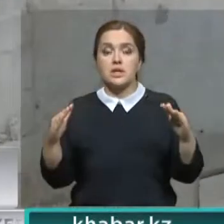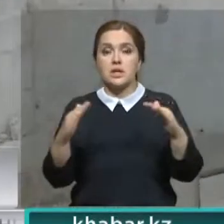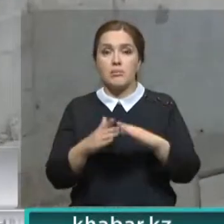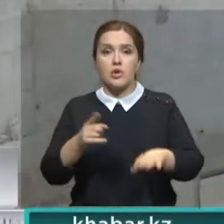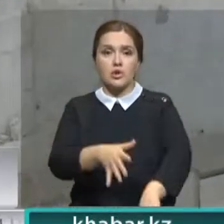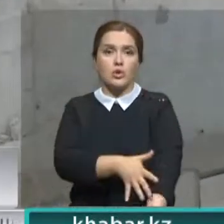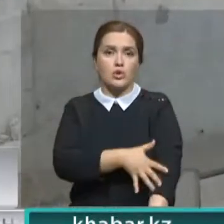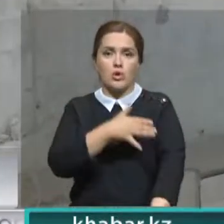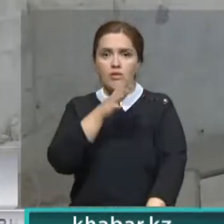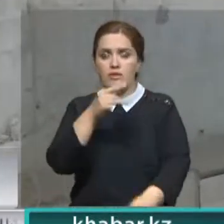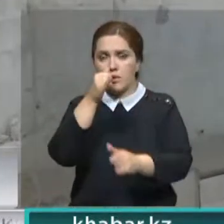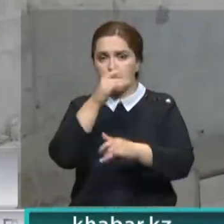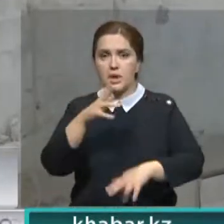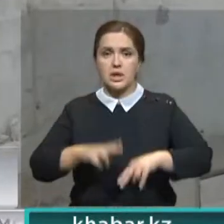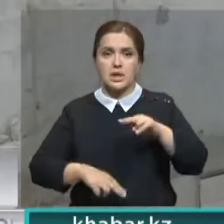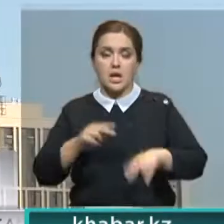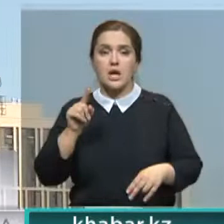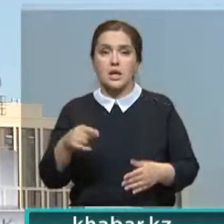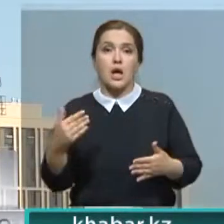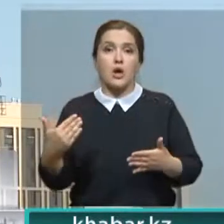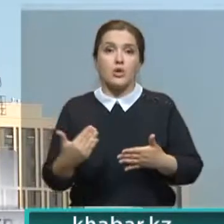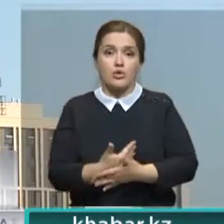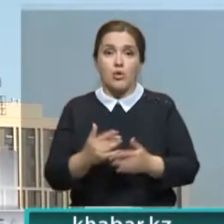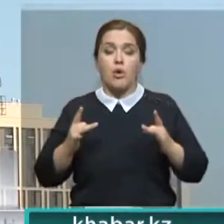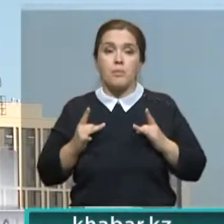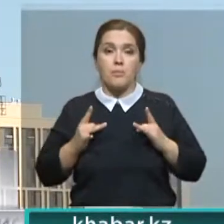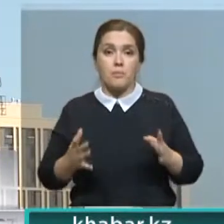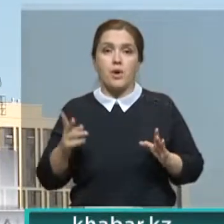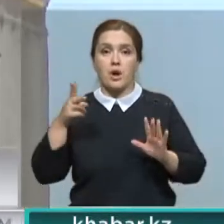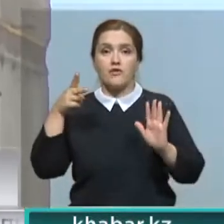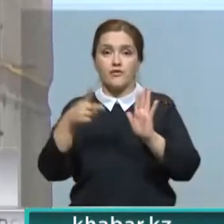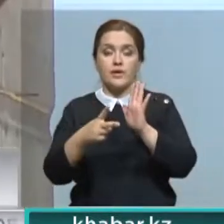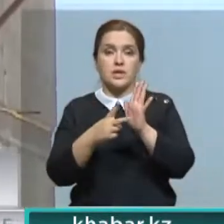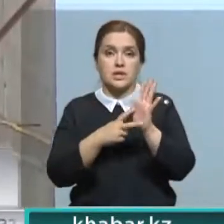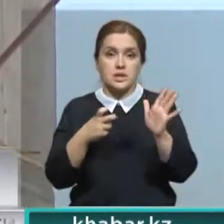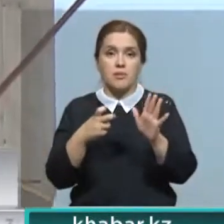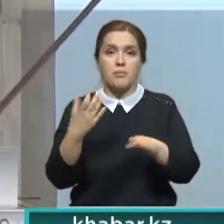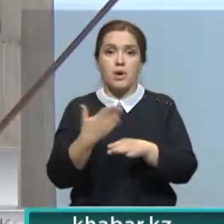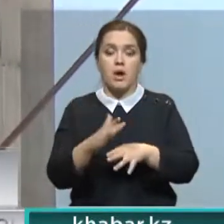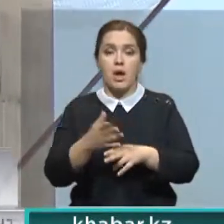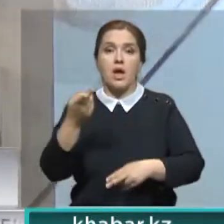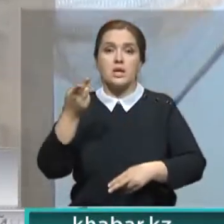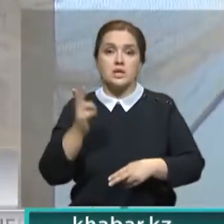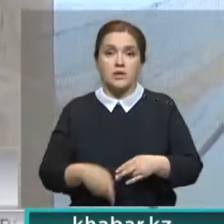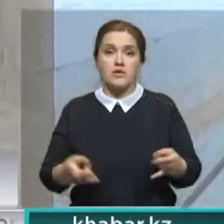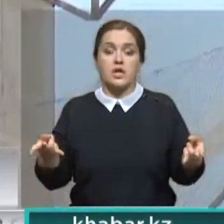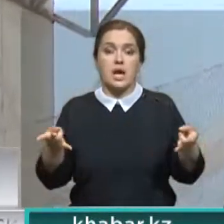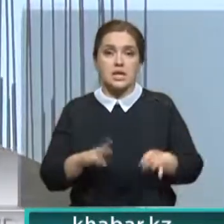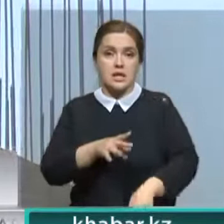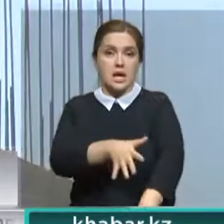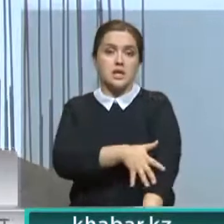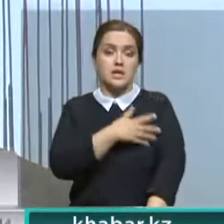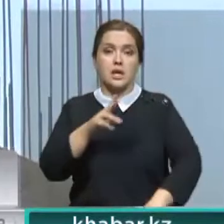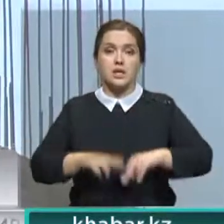20 домов, которые долгое время не могли достроить. Тогда новоселье отпраздновали порядка 2700 дольщиков.